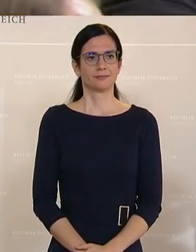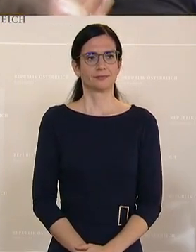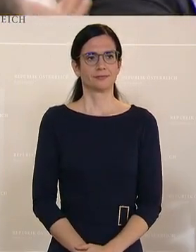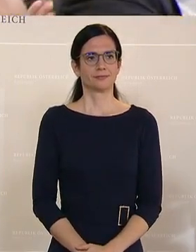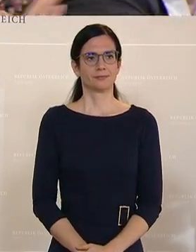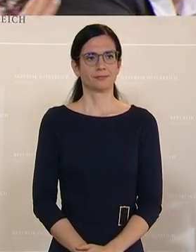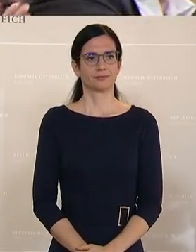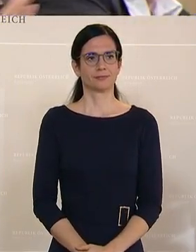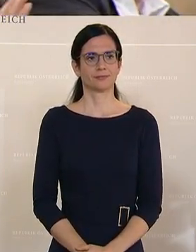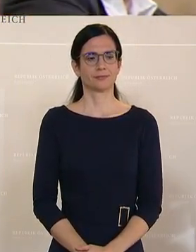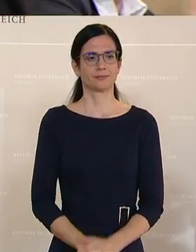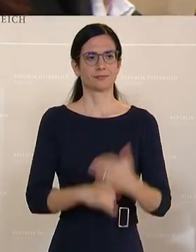Verkehrssprecher seiner Partei und die...